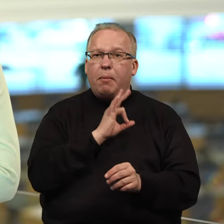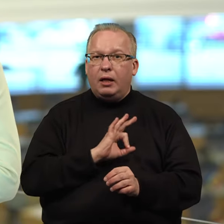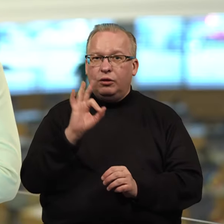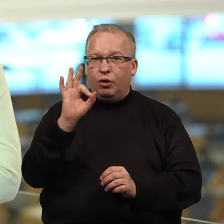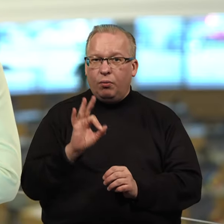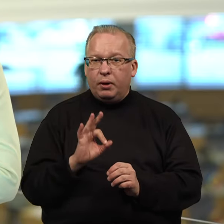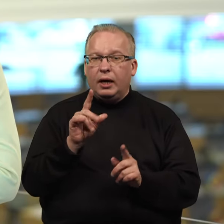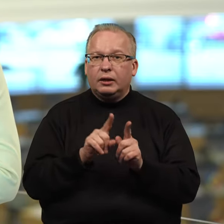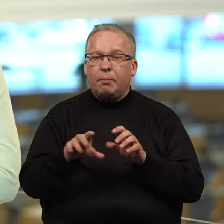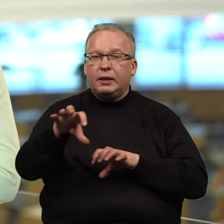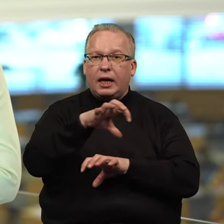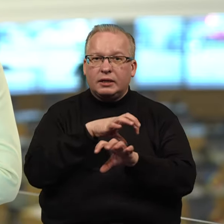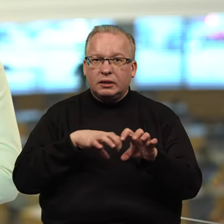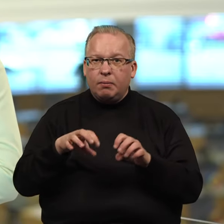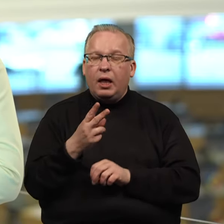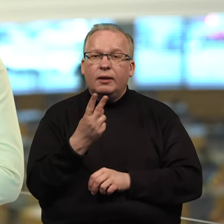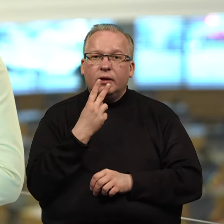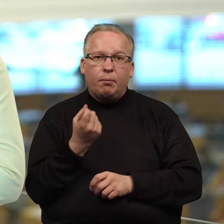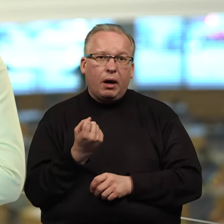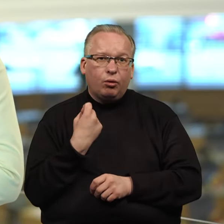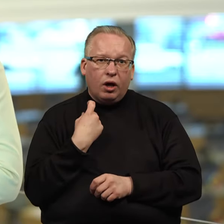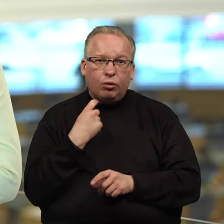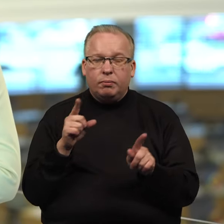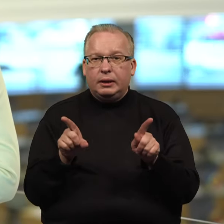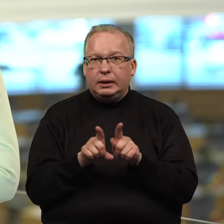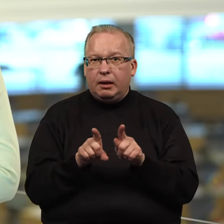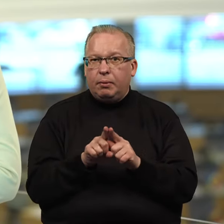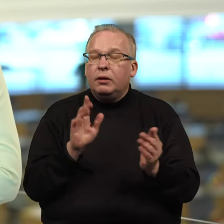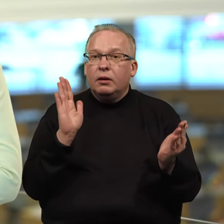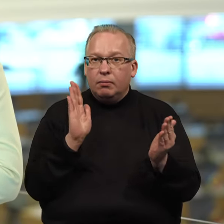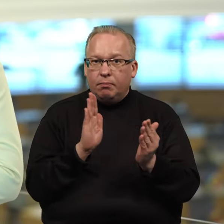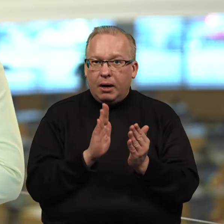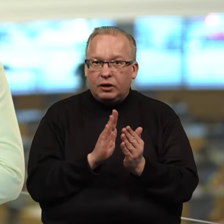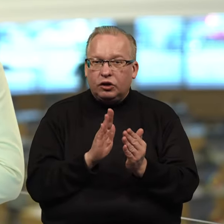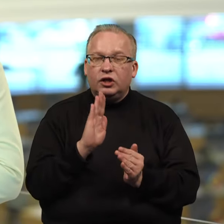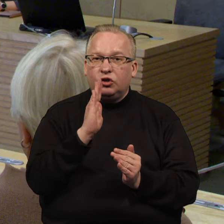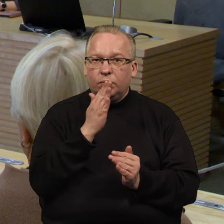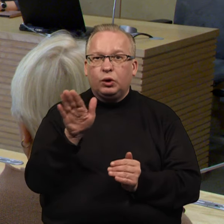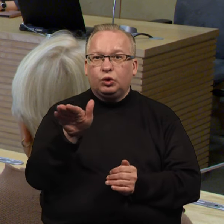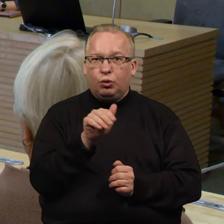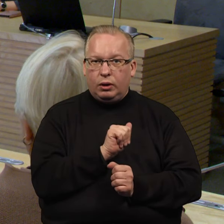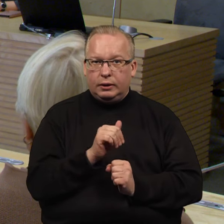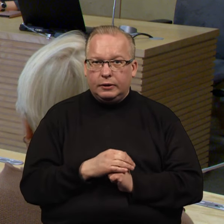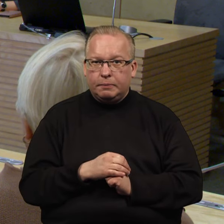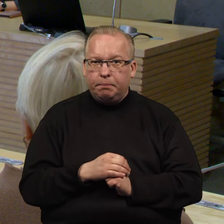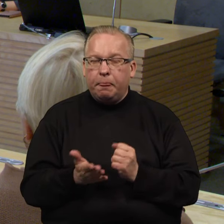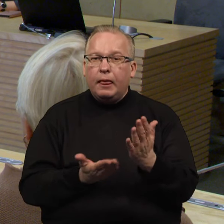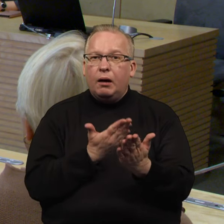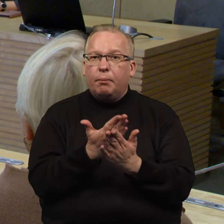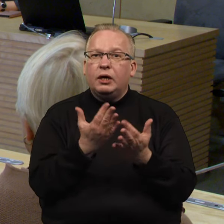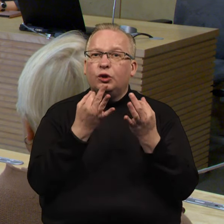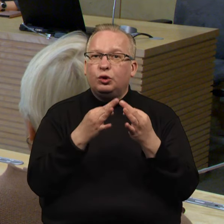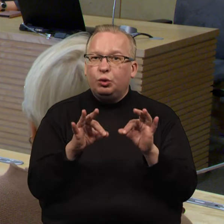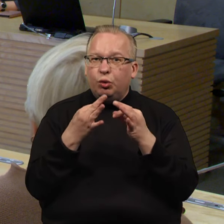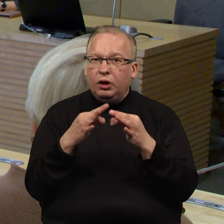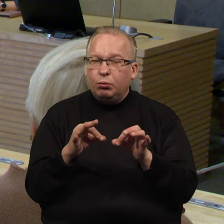akcizus azartiniams lošimams, tabakui, alkoholiui, taip pat mažinti šešėlyi, skolintis. Pateikdami savo siūlymus